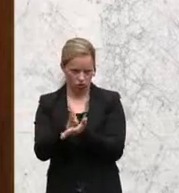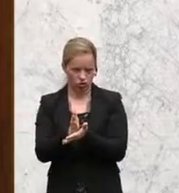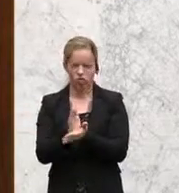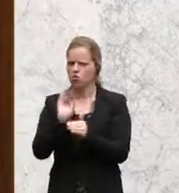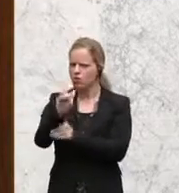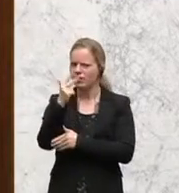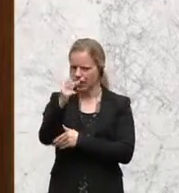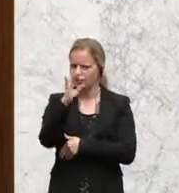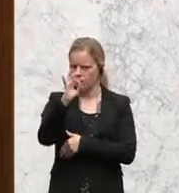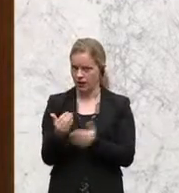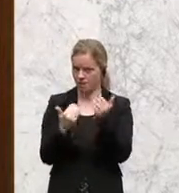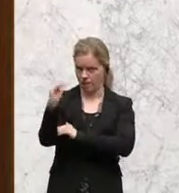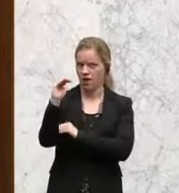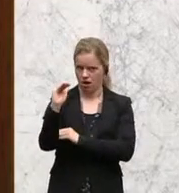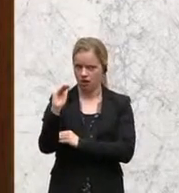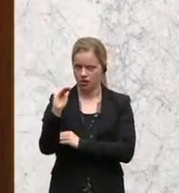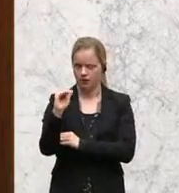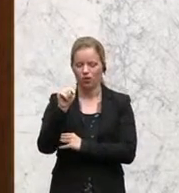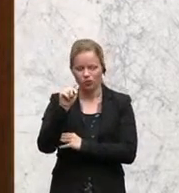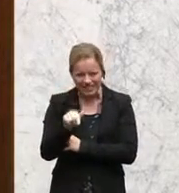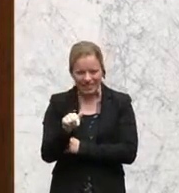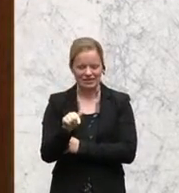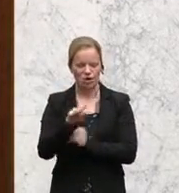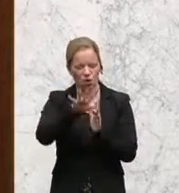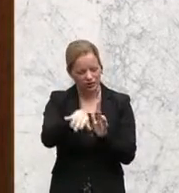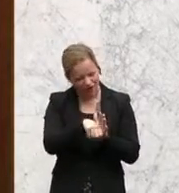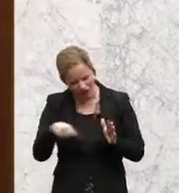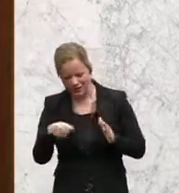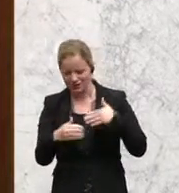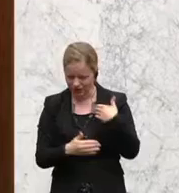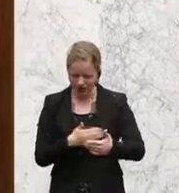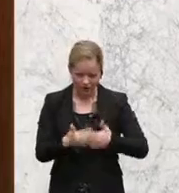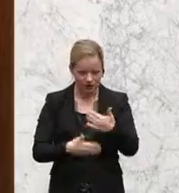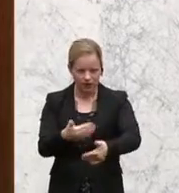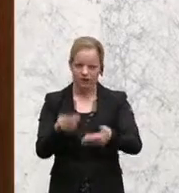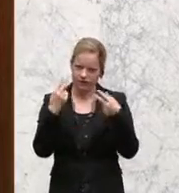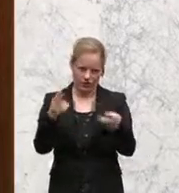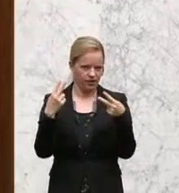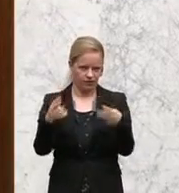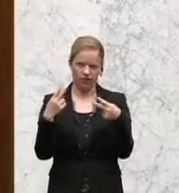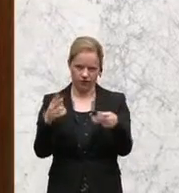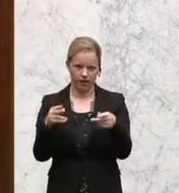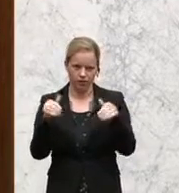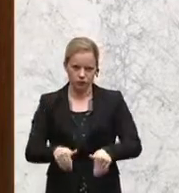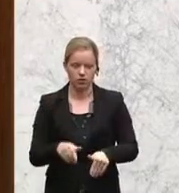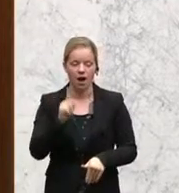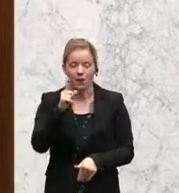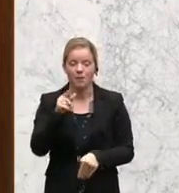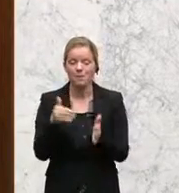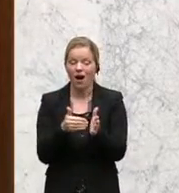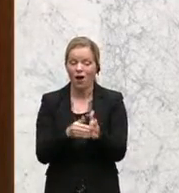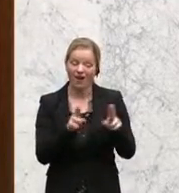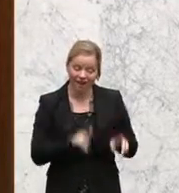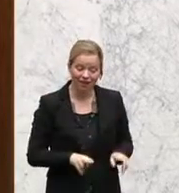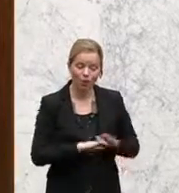30 Prozent. Wir werden diese konsequente Politik weiterführen. Wir brauchen aber auch nur die rechtliche